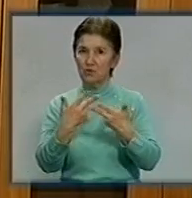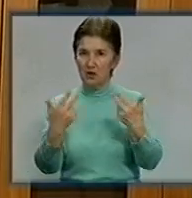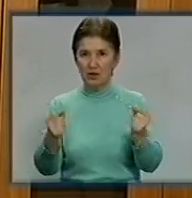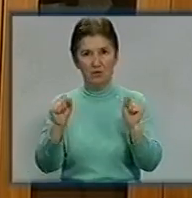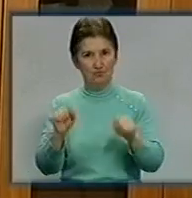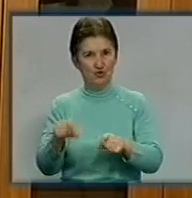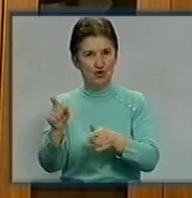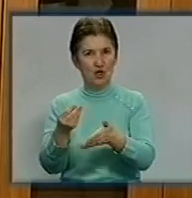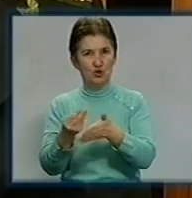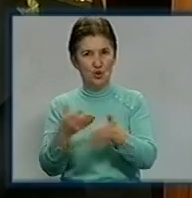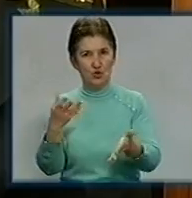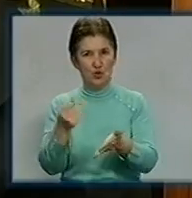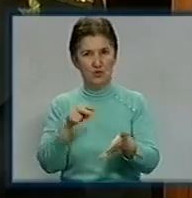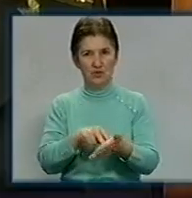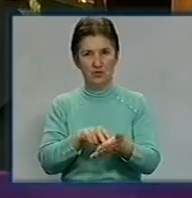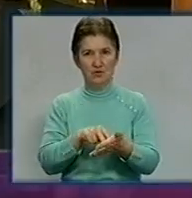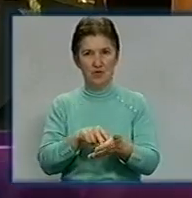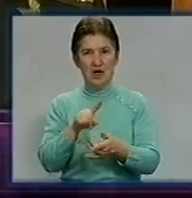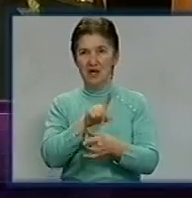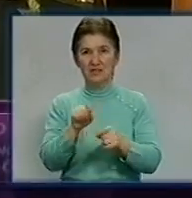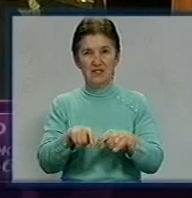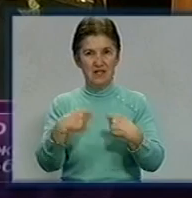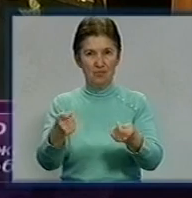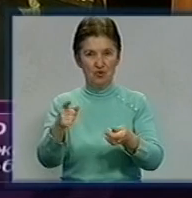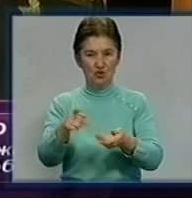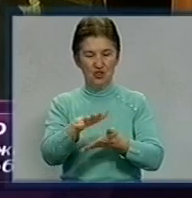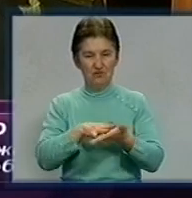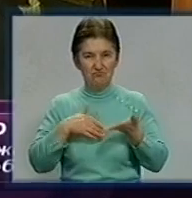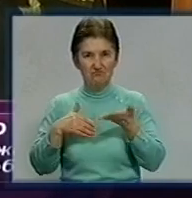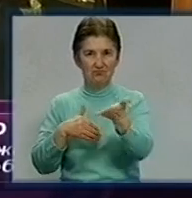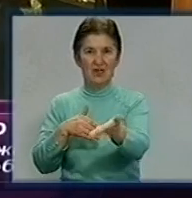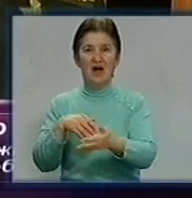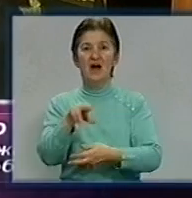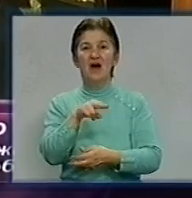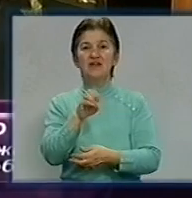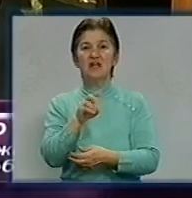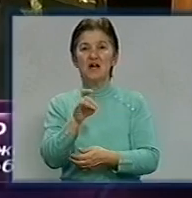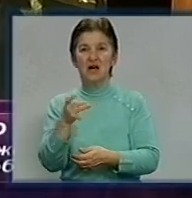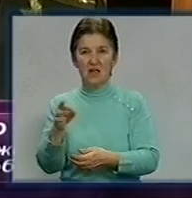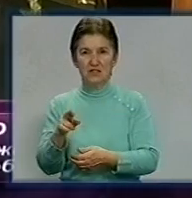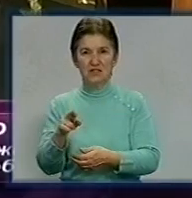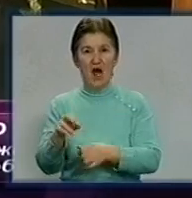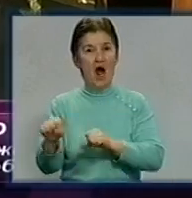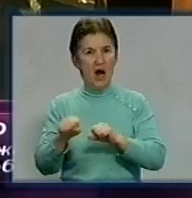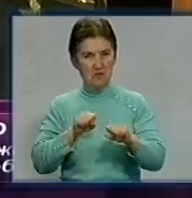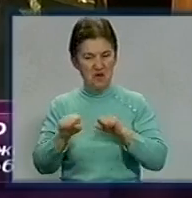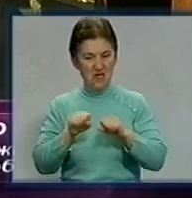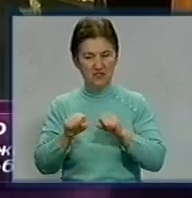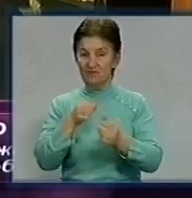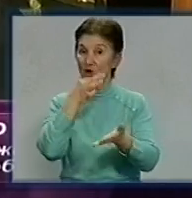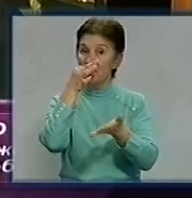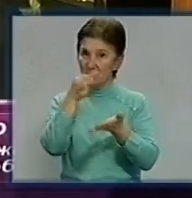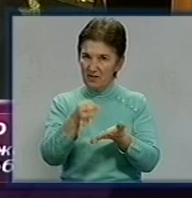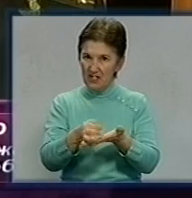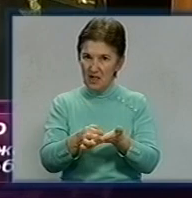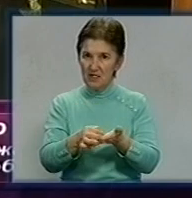може їм дорого коштувати. За неподачу даної декларації, перше, адміністративна відповідальність відповідна до адміністративного